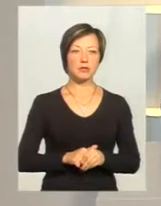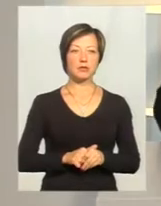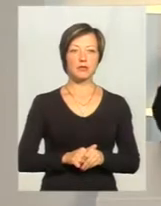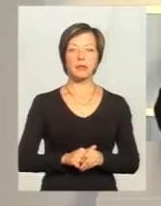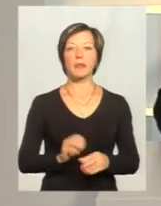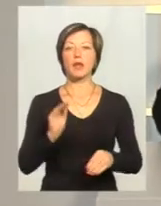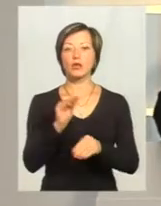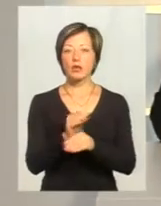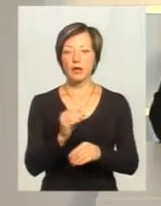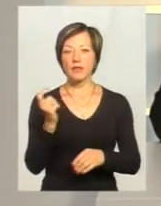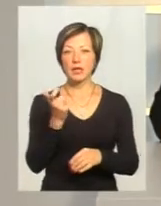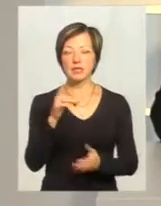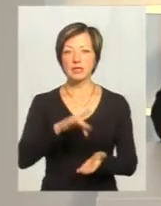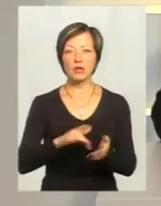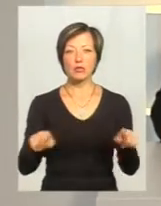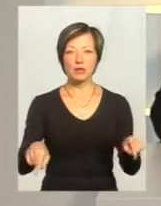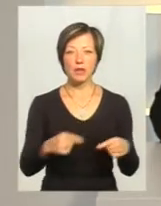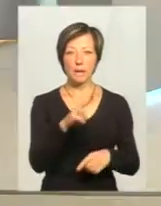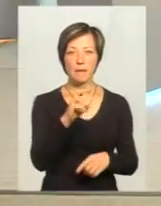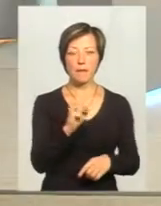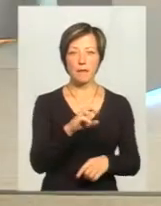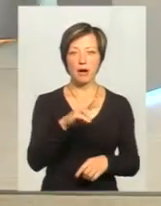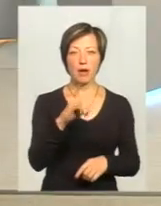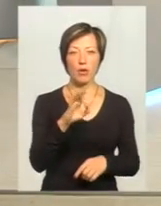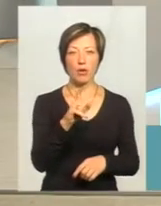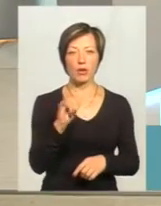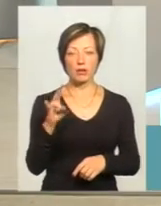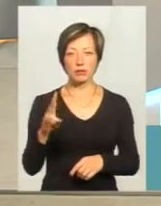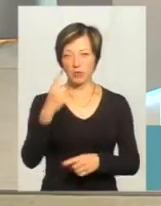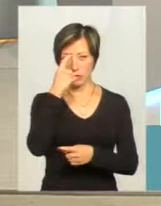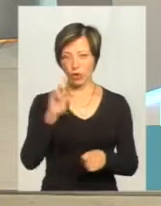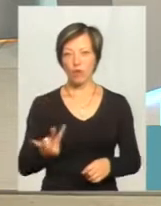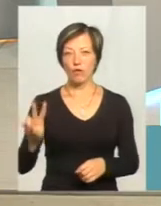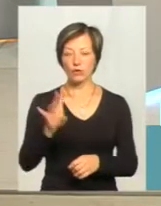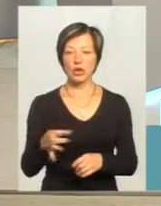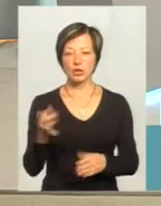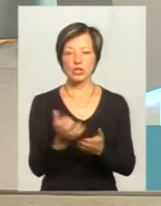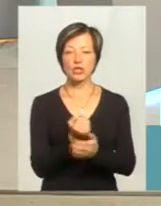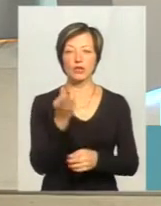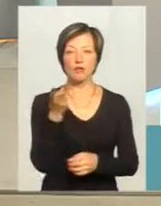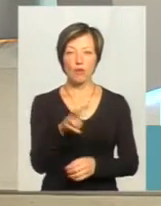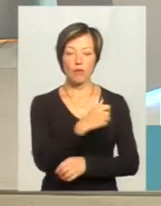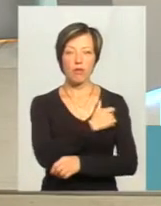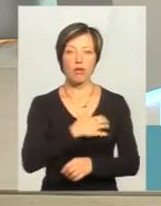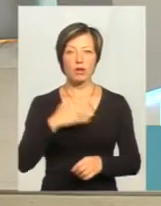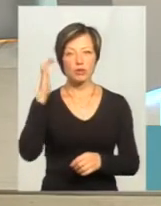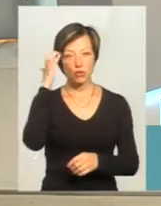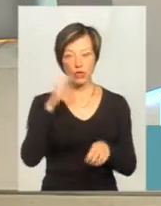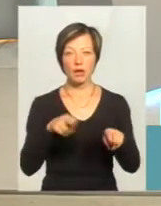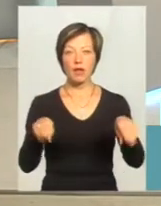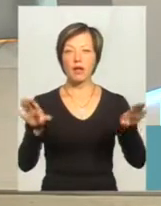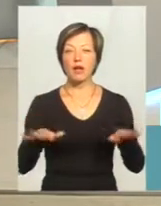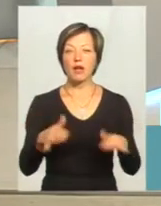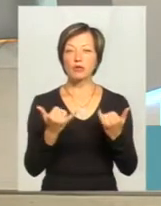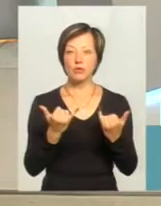Додам, власник Центру реабілітації Сергій Пальохін повідомив, що в Новоушицькому районі знайшли ще двох поранених чорних лелек. Як стало